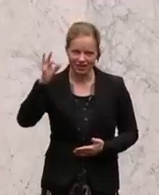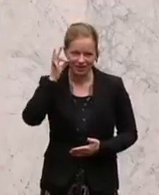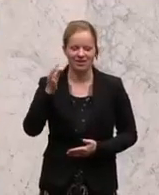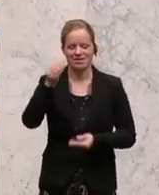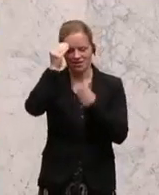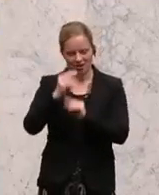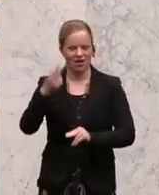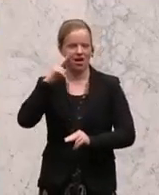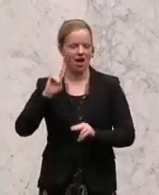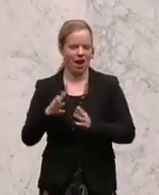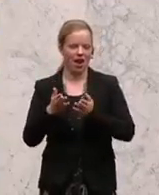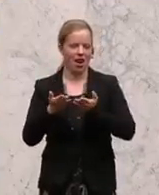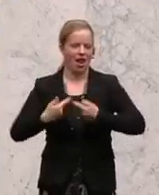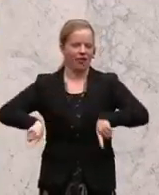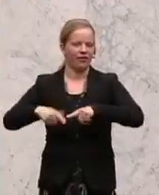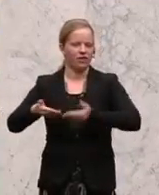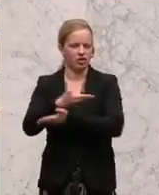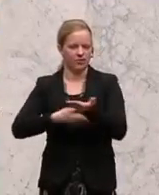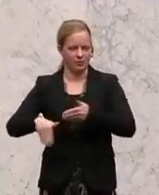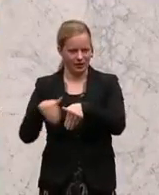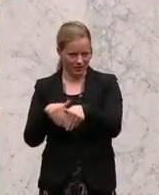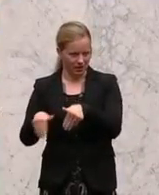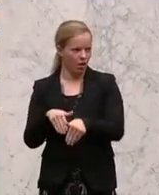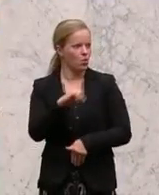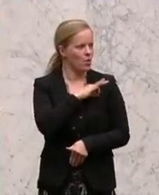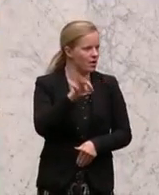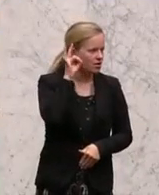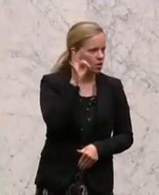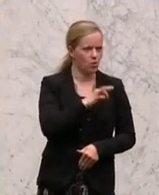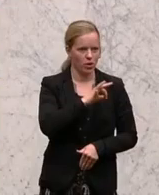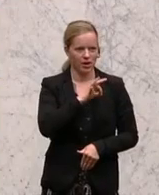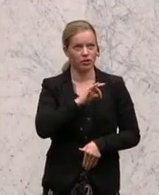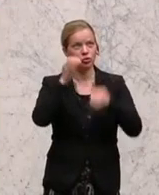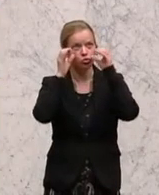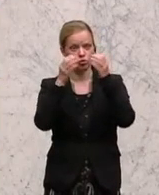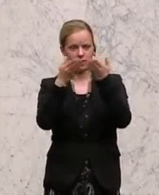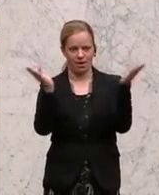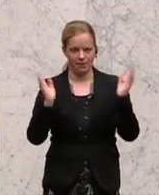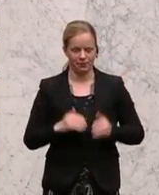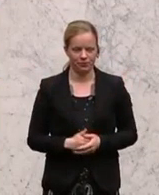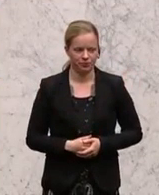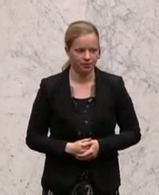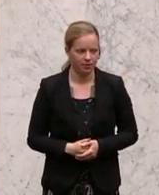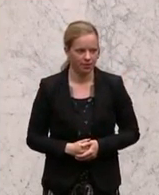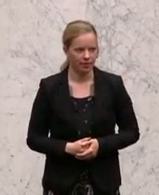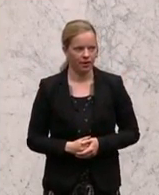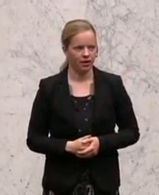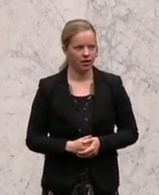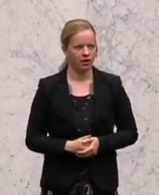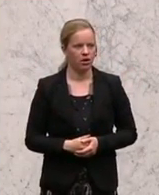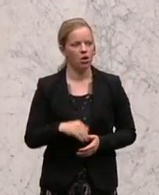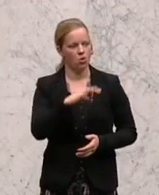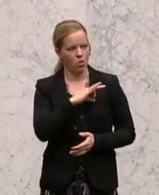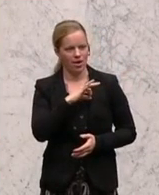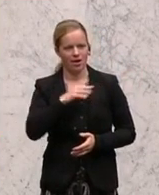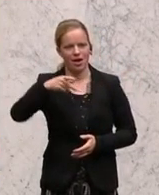Die Umweltsprecherin der Grünen, Christiane Brunner, ist am Wort. Und zusätzlich sehr, also mein Kollege Wolfgang Birkelhuber hat eine